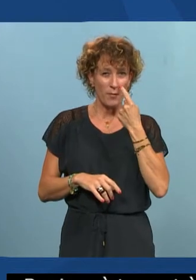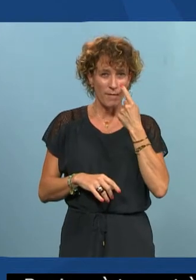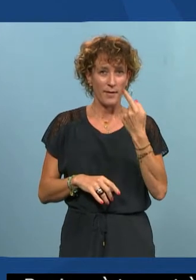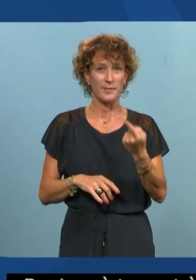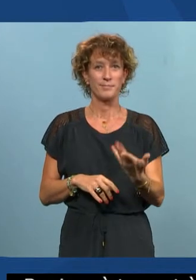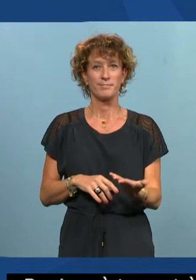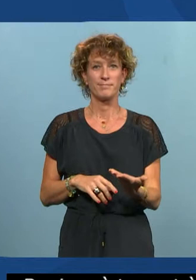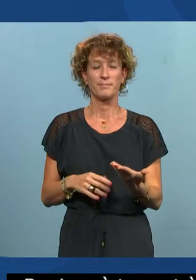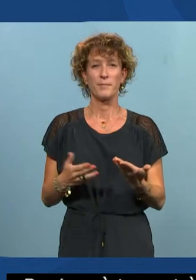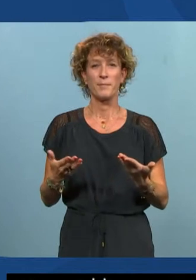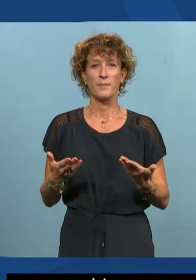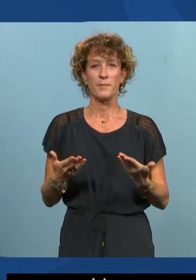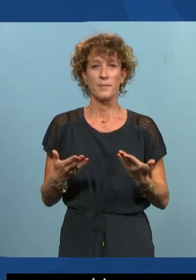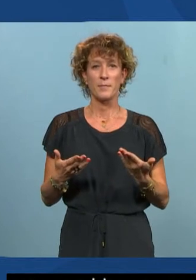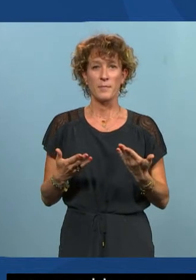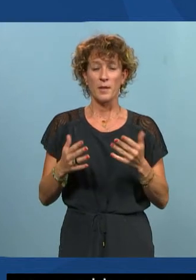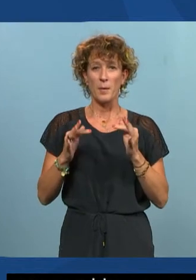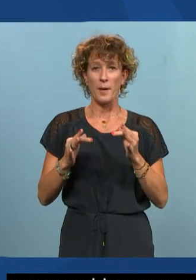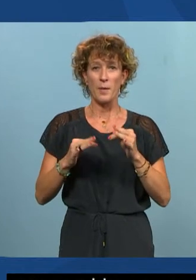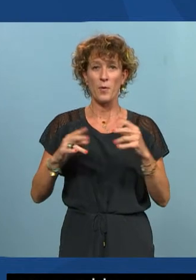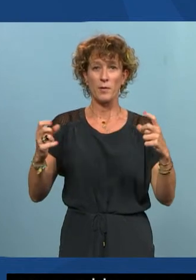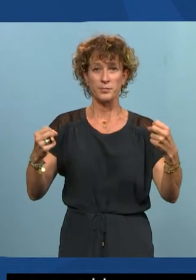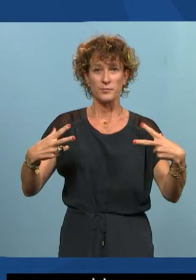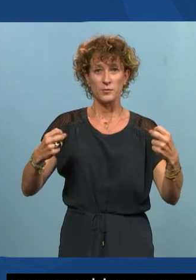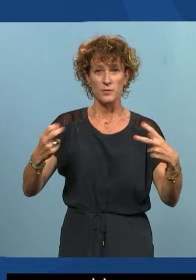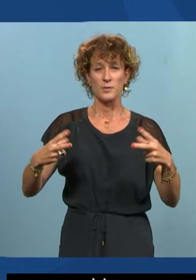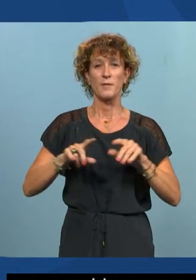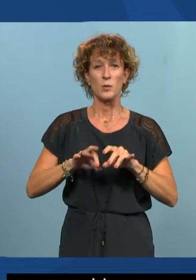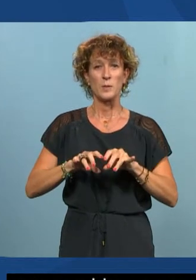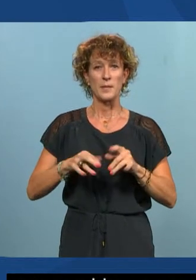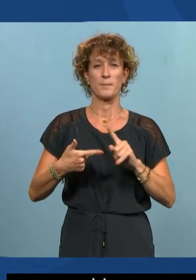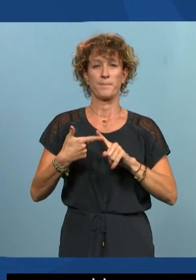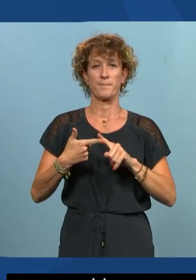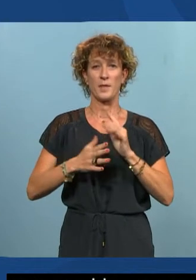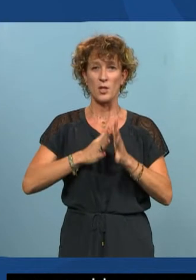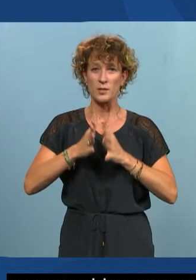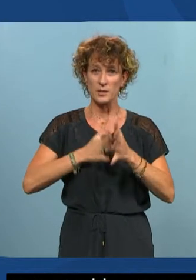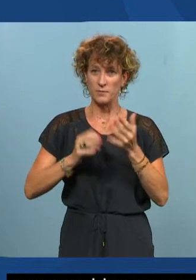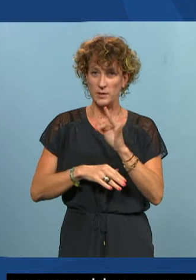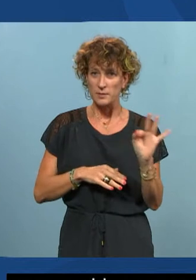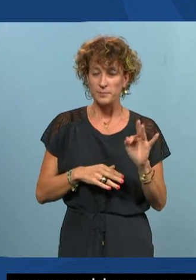de la Vébotypie, donc des sous-titres en direct, de la langue des signes française.